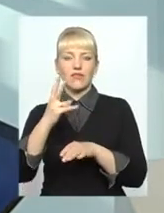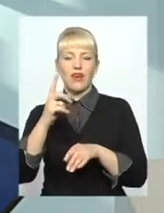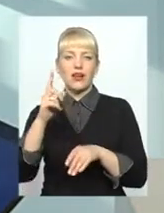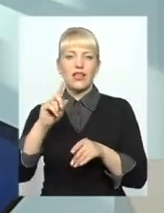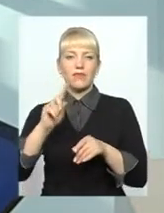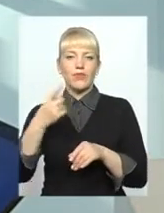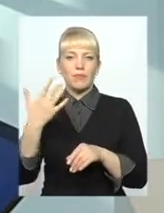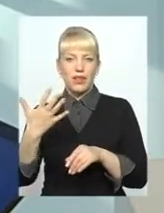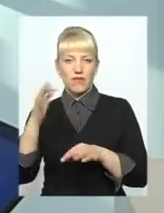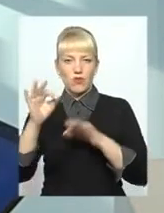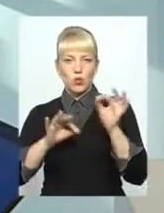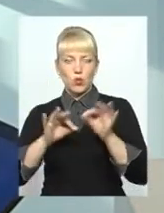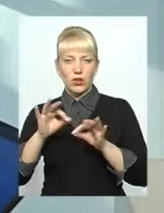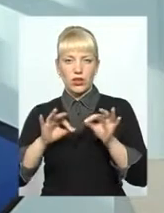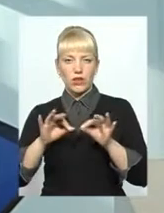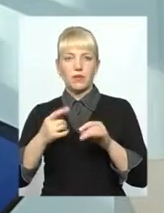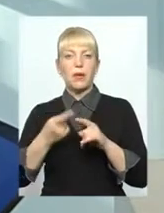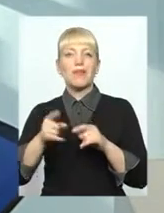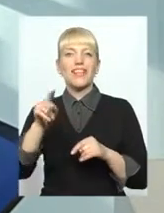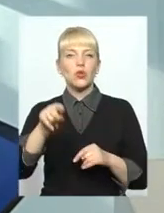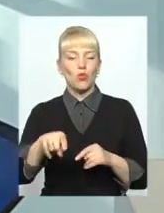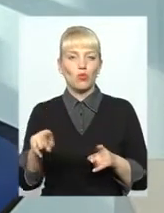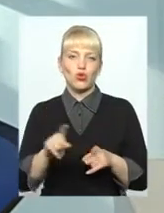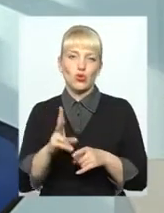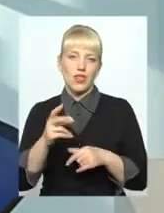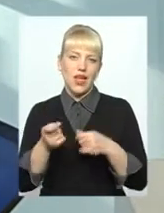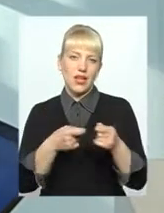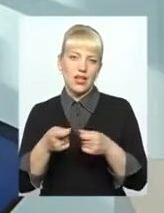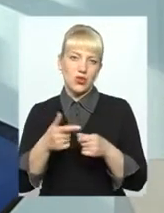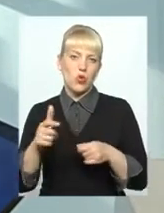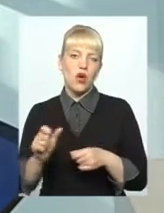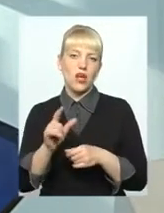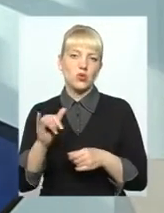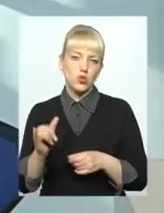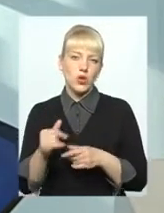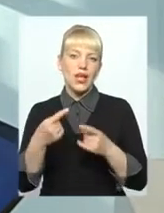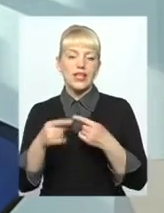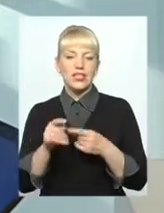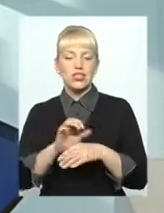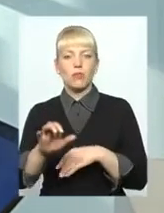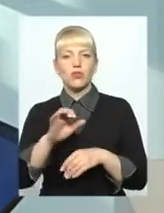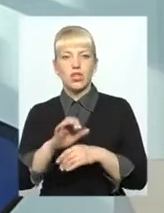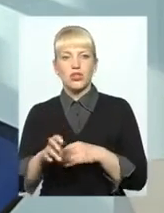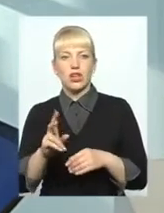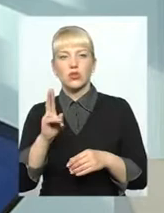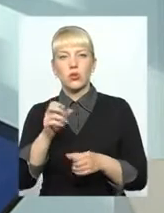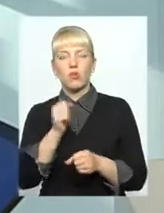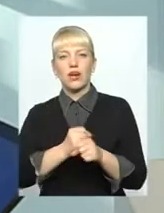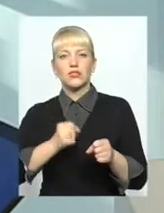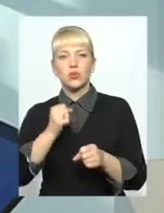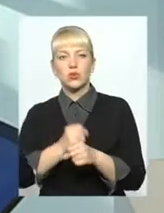При тому, що на ринку газу інші постачальники, які працюють,